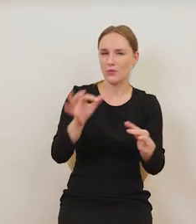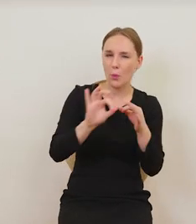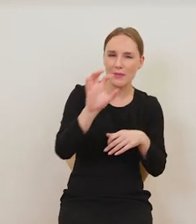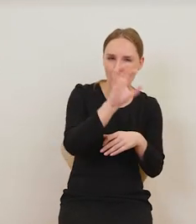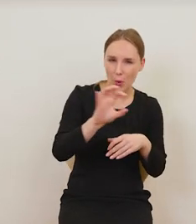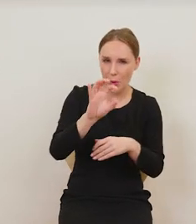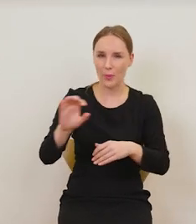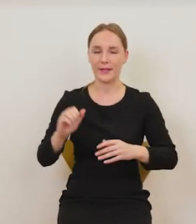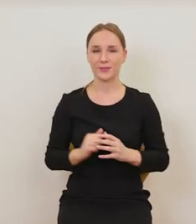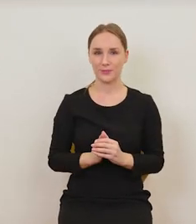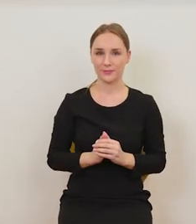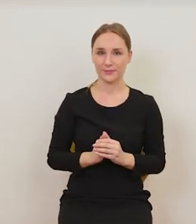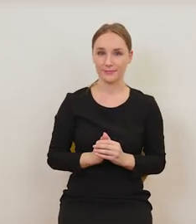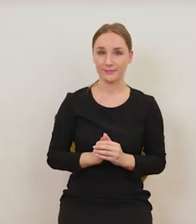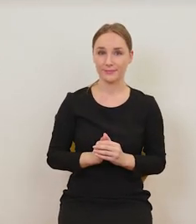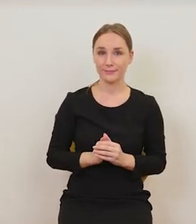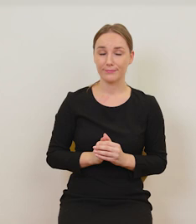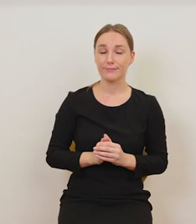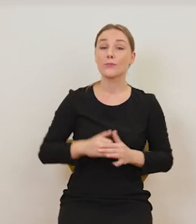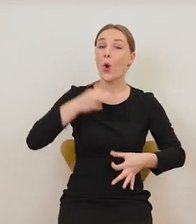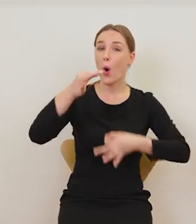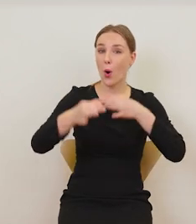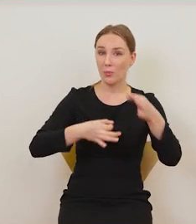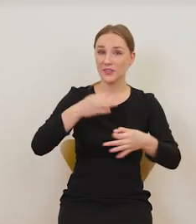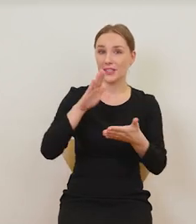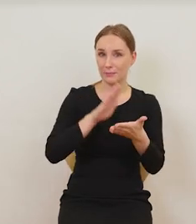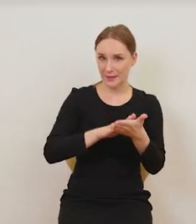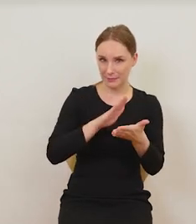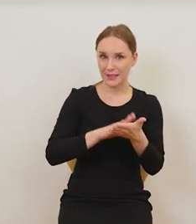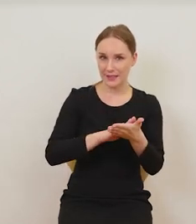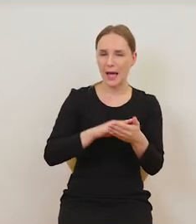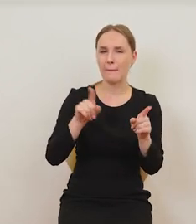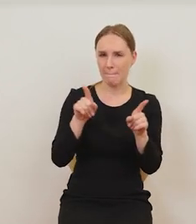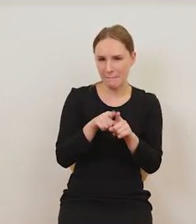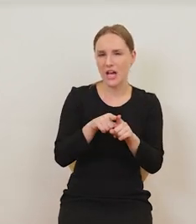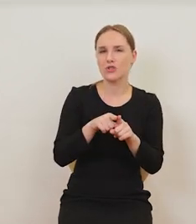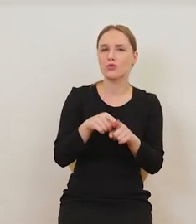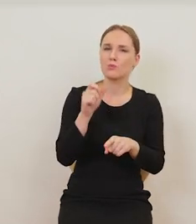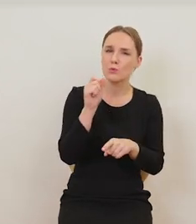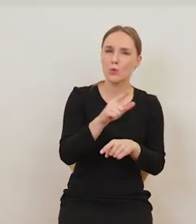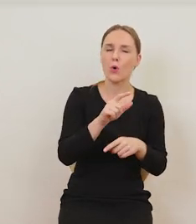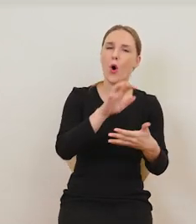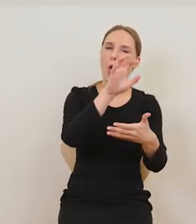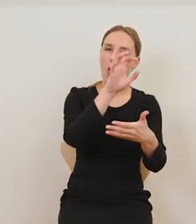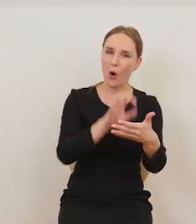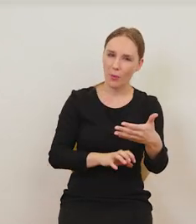biblijne również uwzględniają czy podają nam opisy